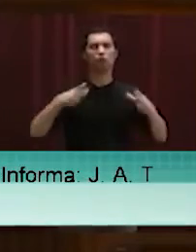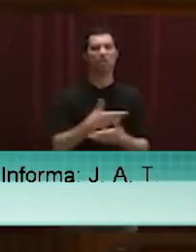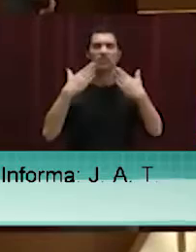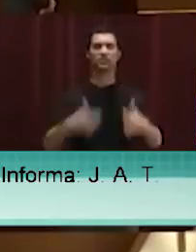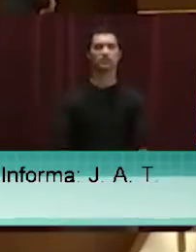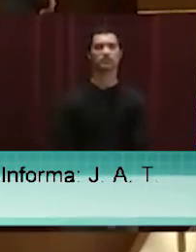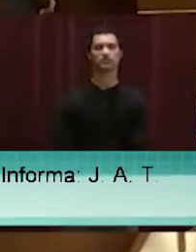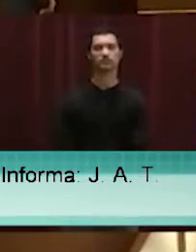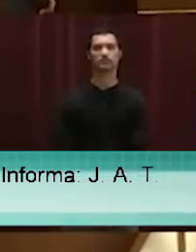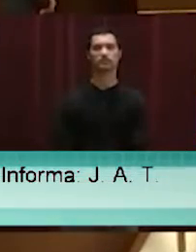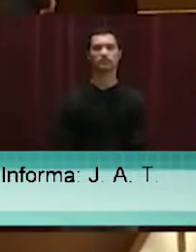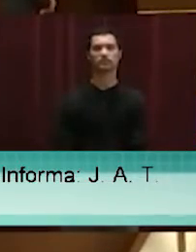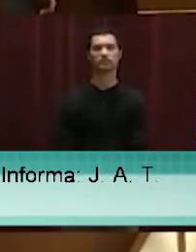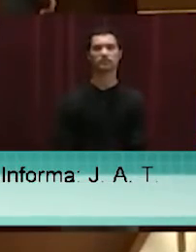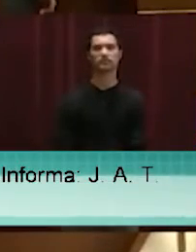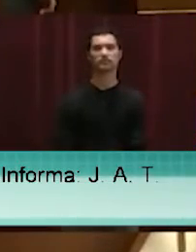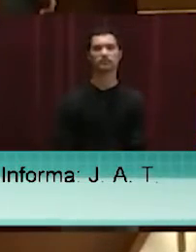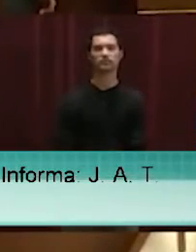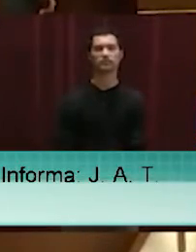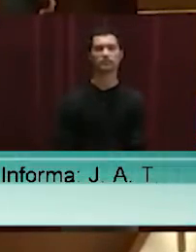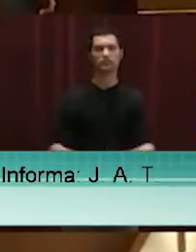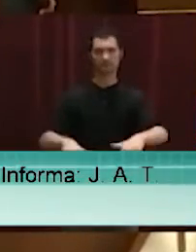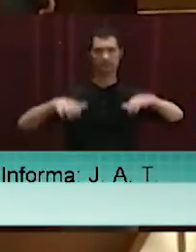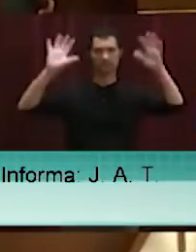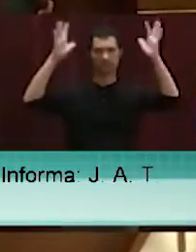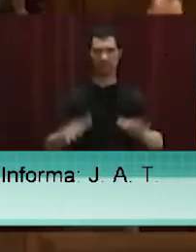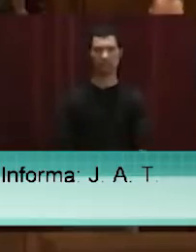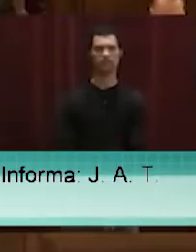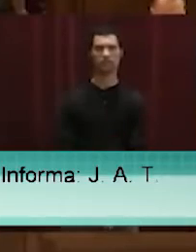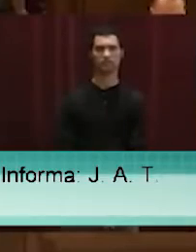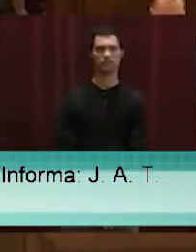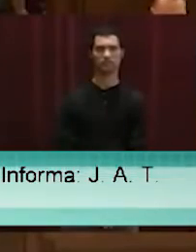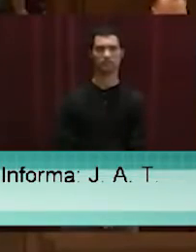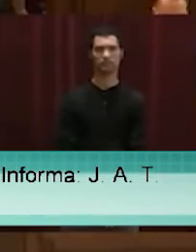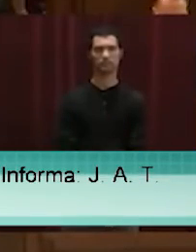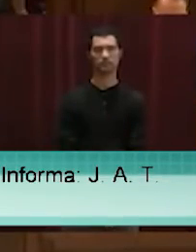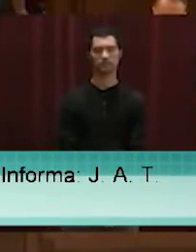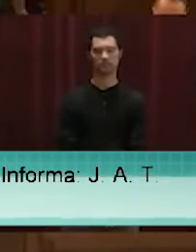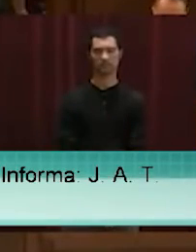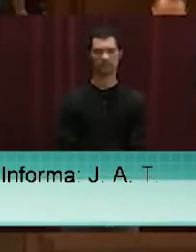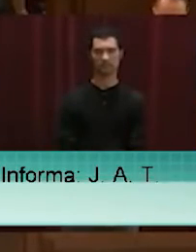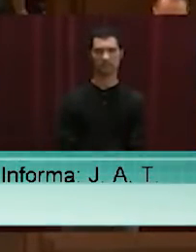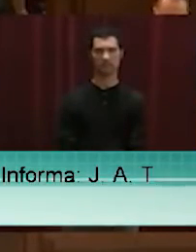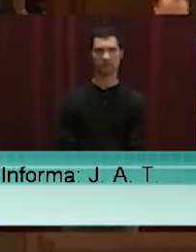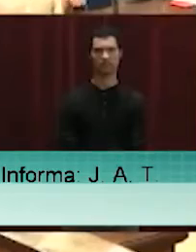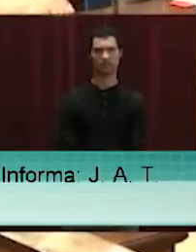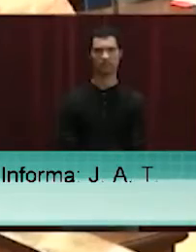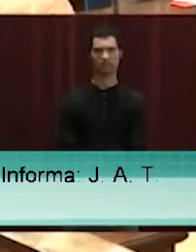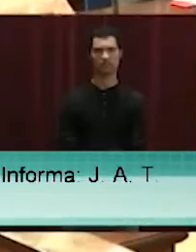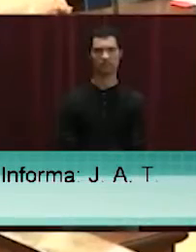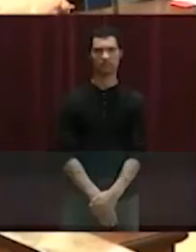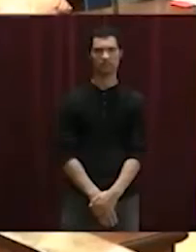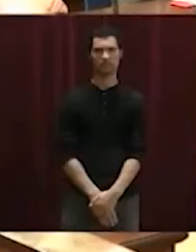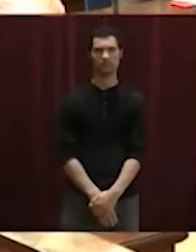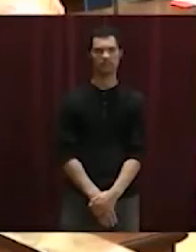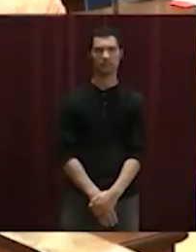conjunt. Demà continuarà el debat de política general amb ses intervencions dels portaveus de suposició i de ses formacions que donen suport a